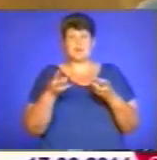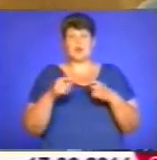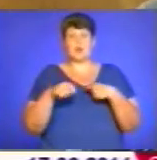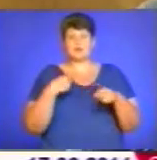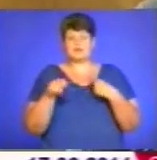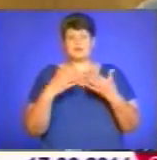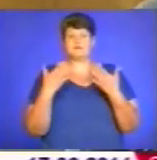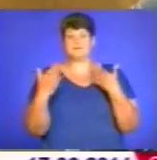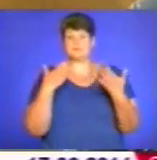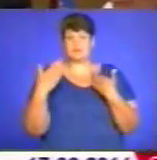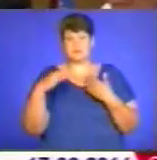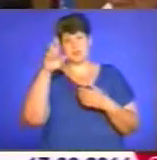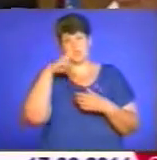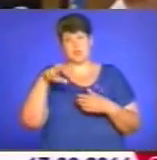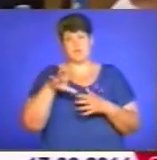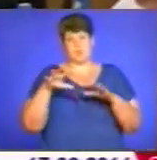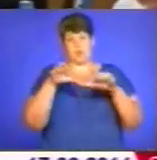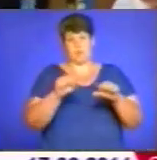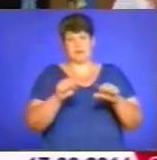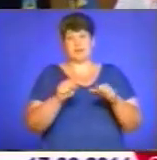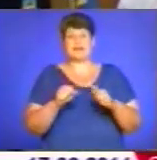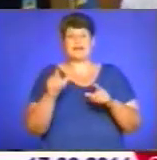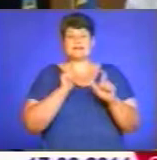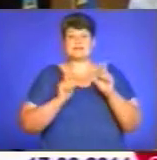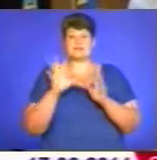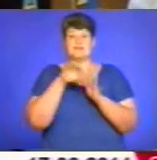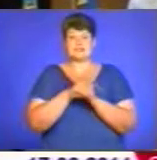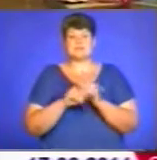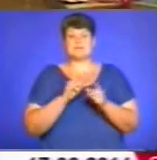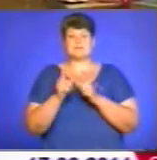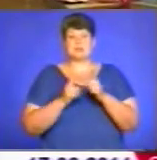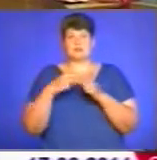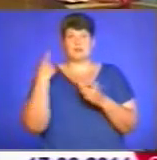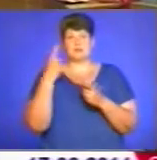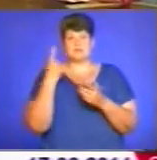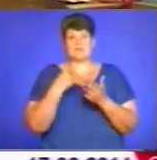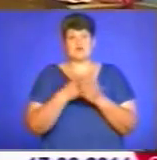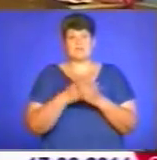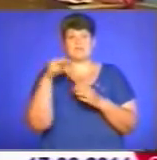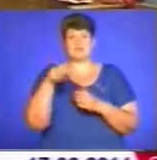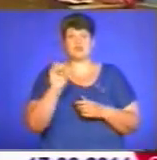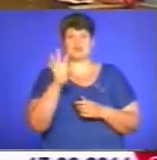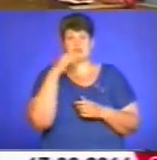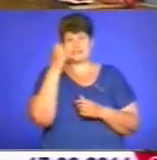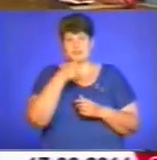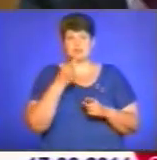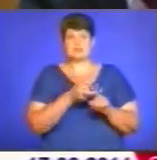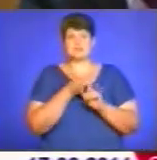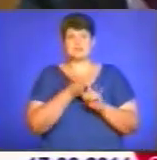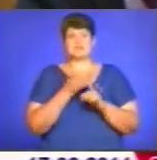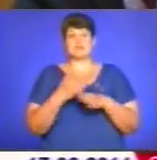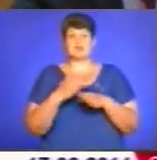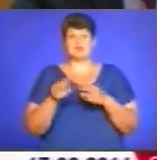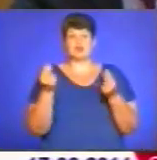з державою-окупантом. На сесії внесли зміни до обласного бюджету на 2014 рік. Вони стосувалися виділення